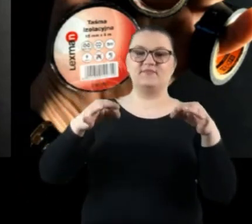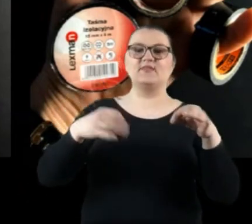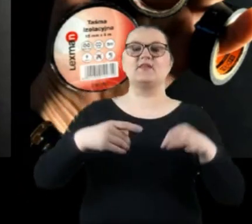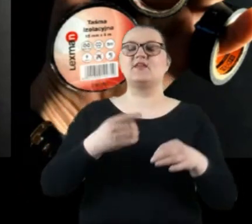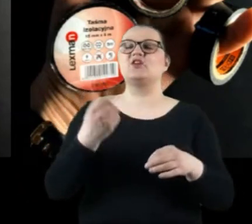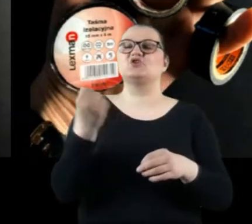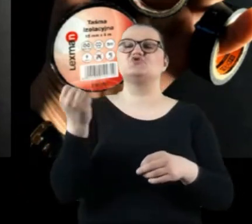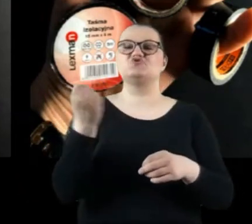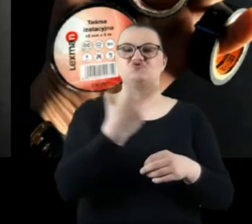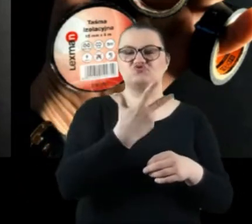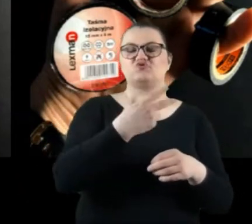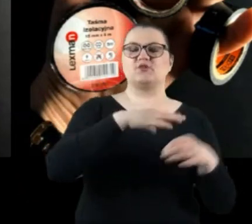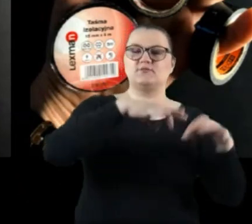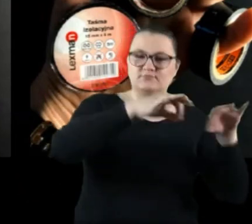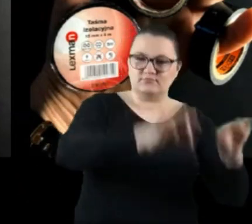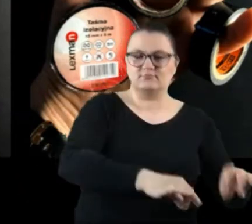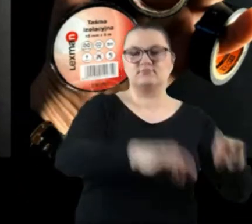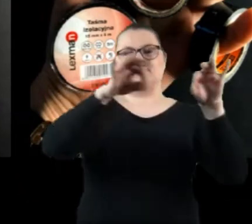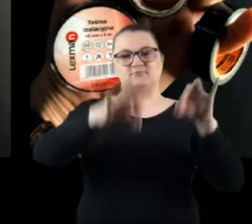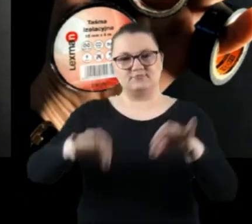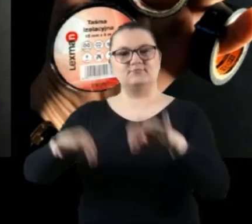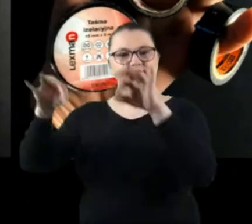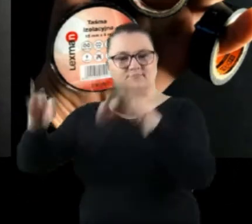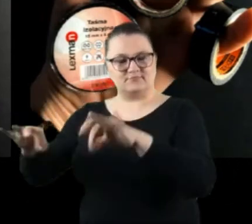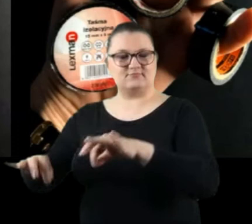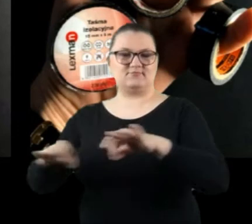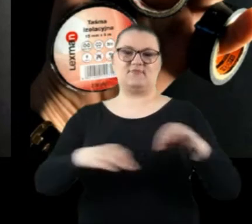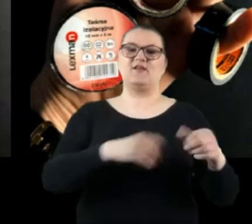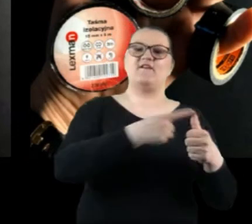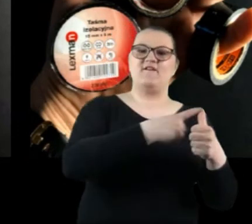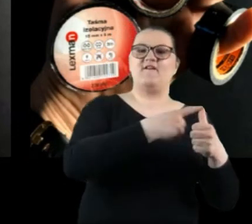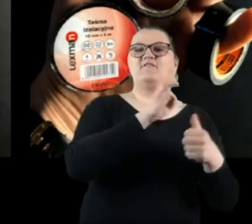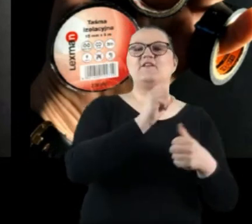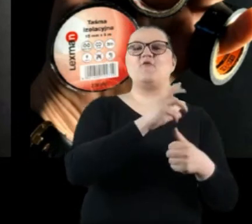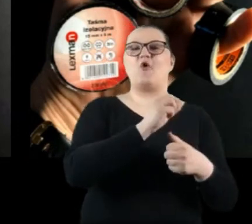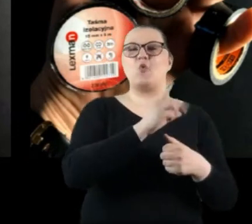trzech kąpielach, wywoływaczu, przerywaczu i utrwalaczu.